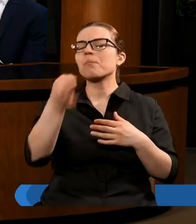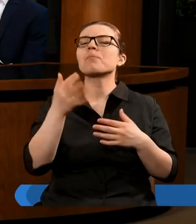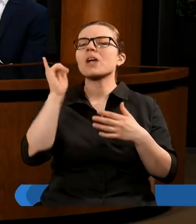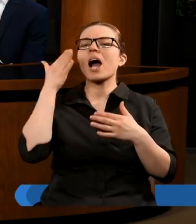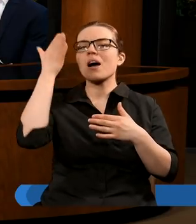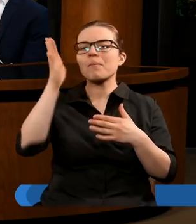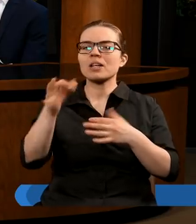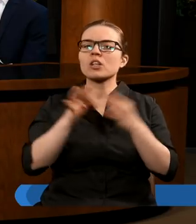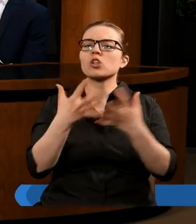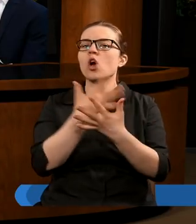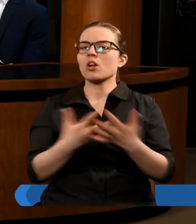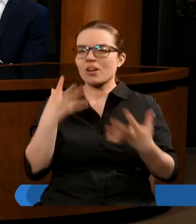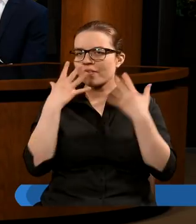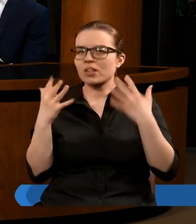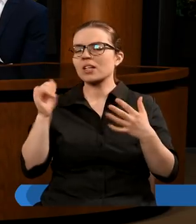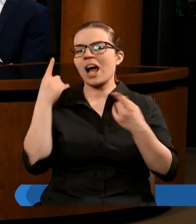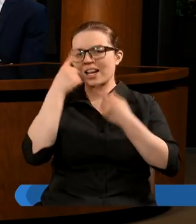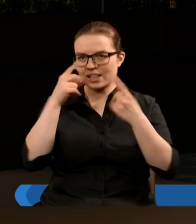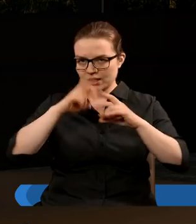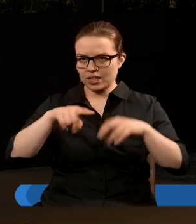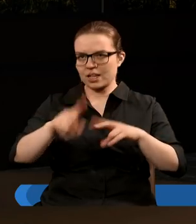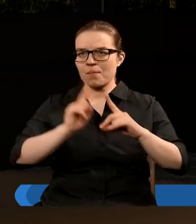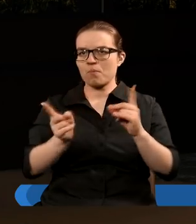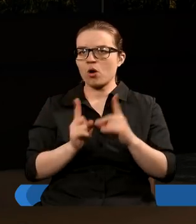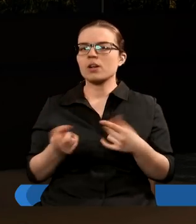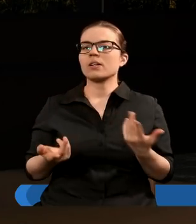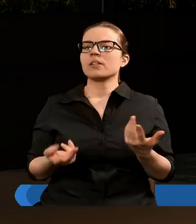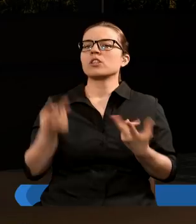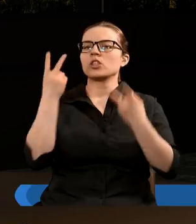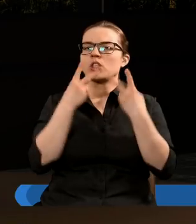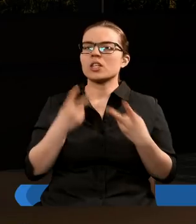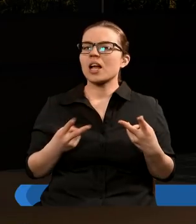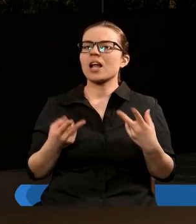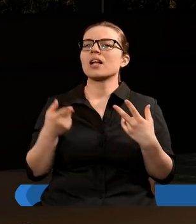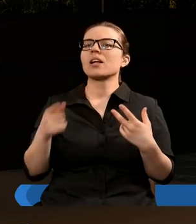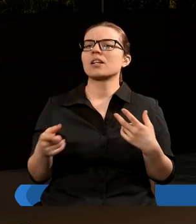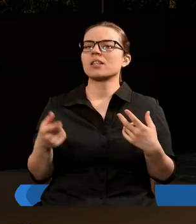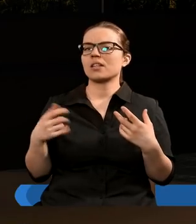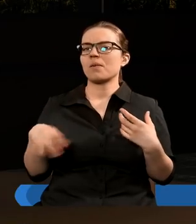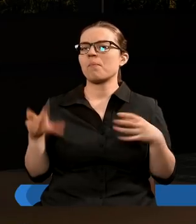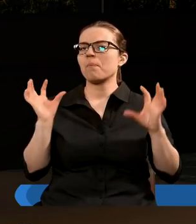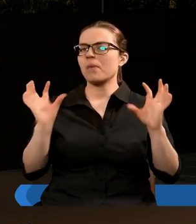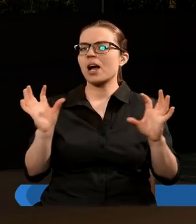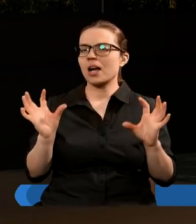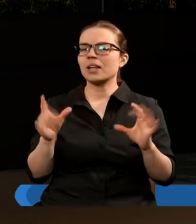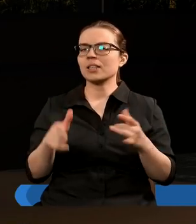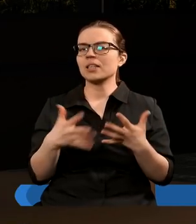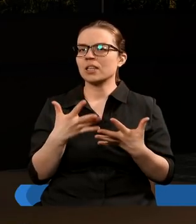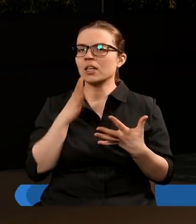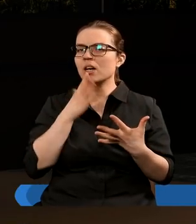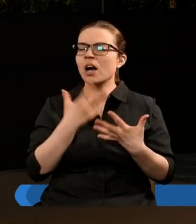czy możemy którejś z tych symboli zinterpretować? Ciekawe jest, że bestia z ziemi